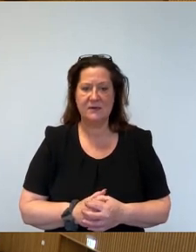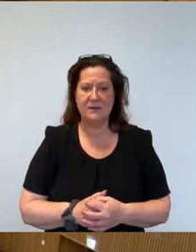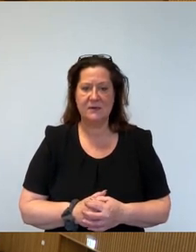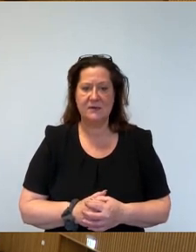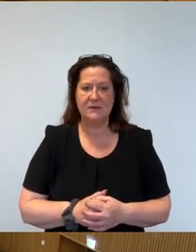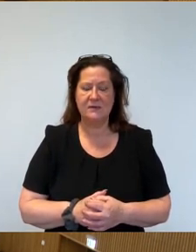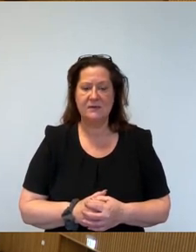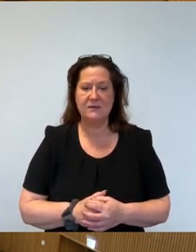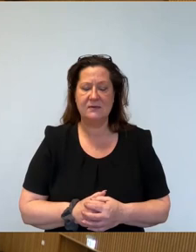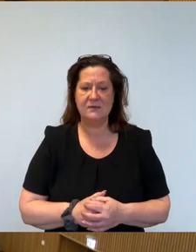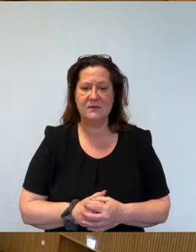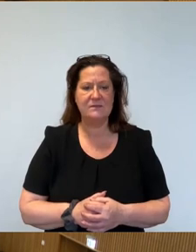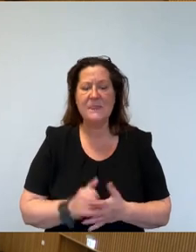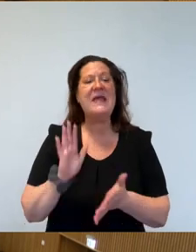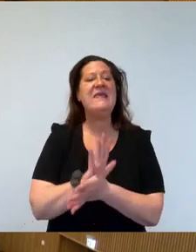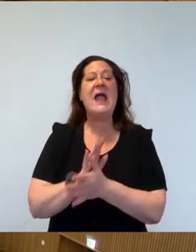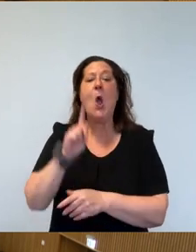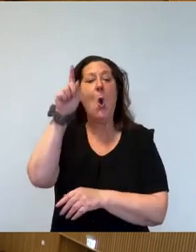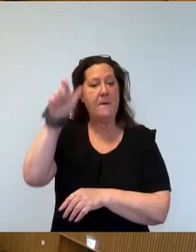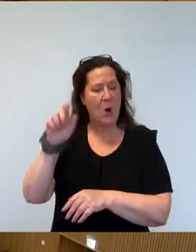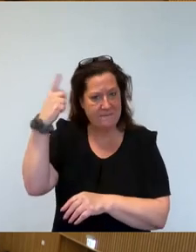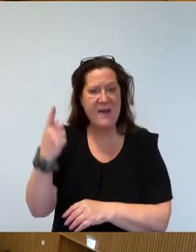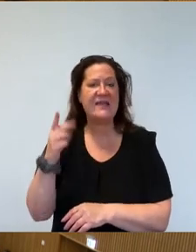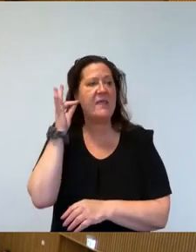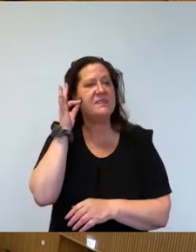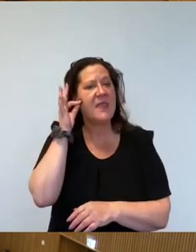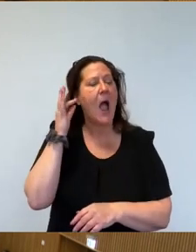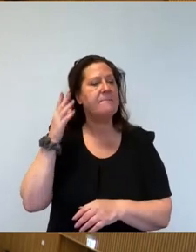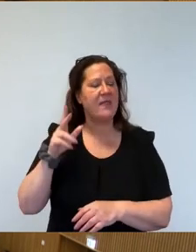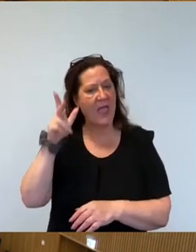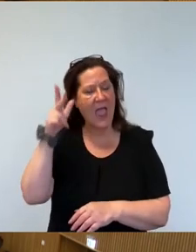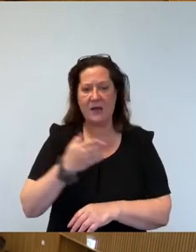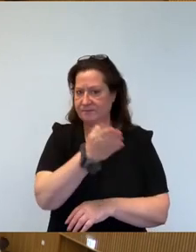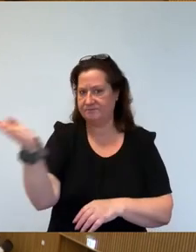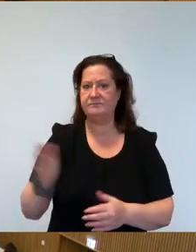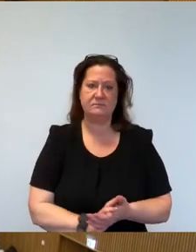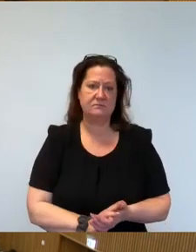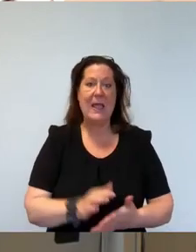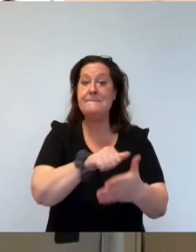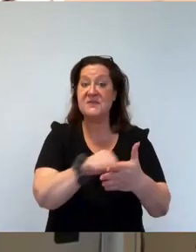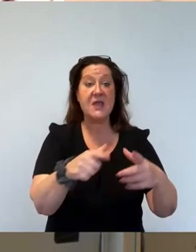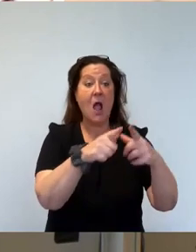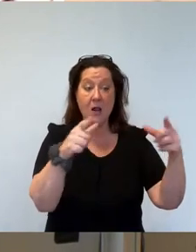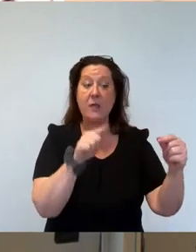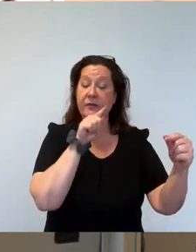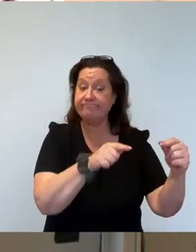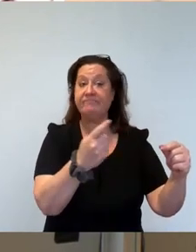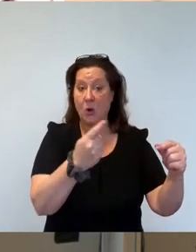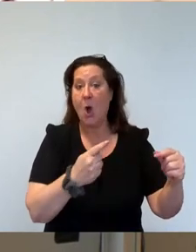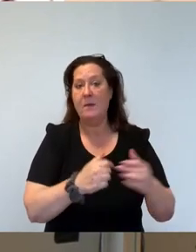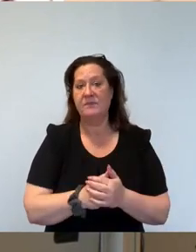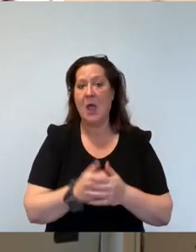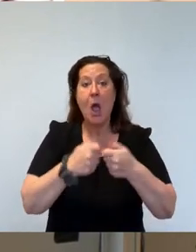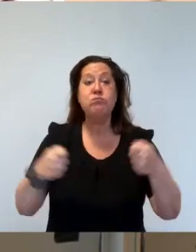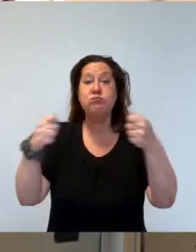Sehr geehrter Herr Oberbürgermeister, sehr geehrte Damen und Herren. Die Bezahlkarte kommt. Das ist auf Bundesebene schon zigmal